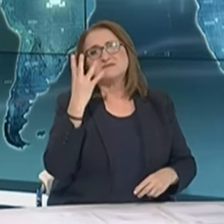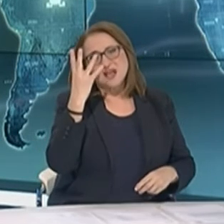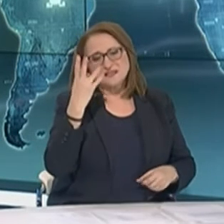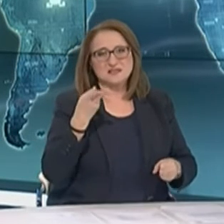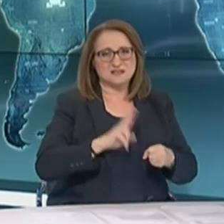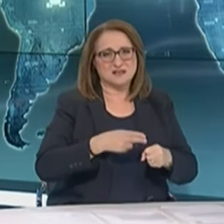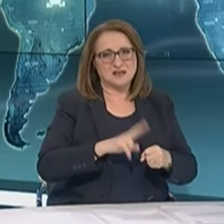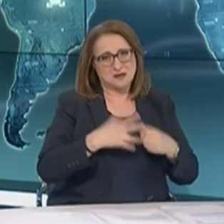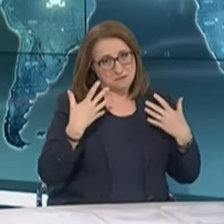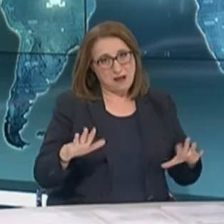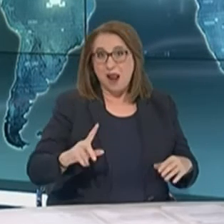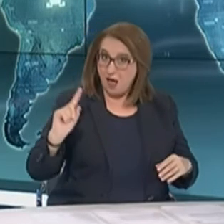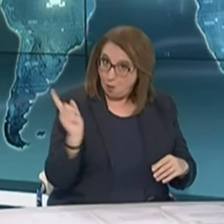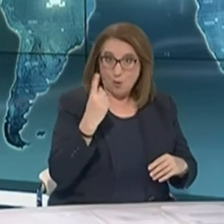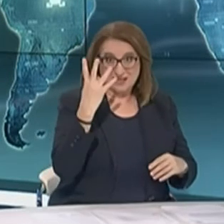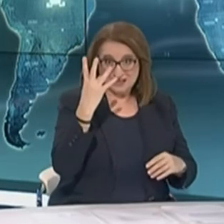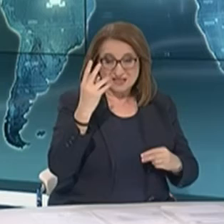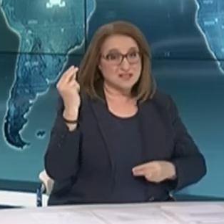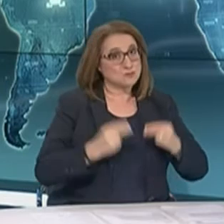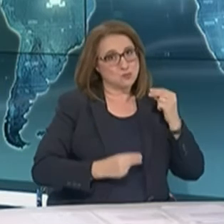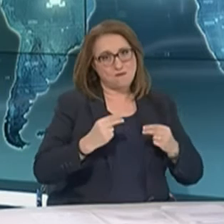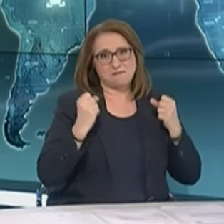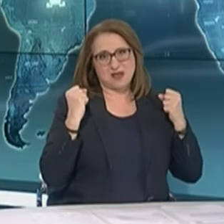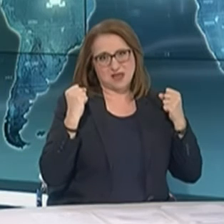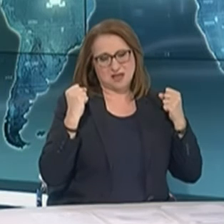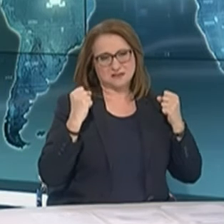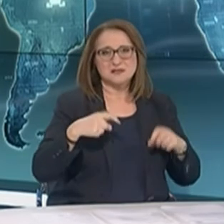σοβαρά υποκείμενα προβλήματα υγείας, ο τελευταίος συμπολίτης μας σήμερα.